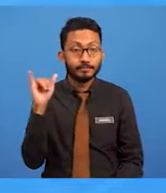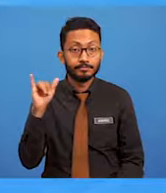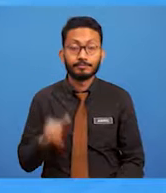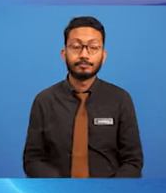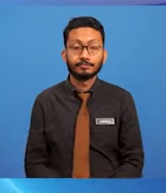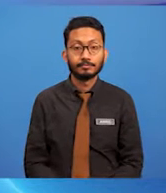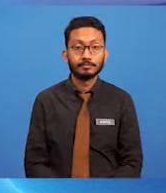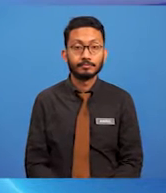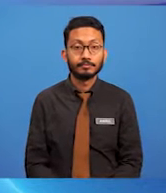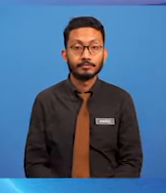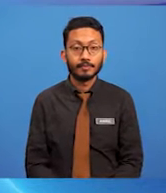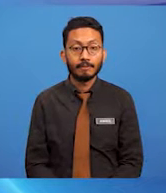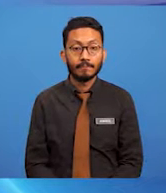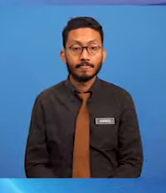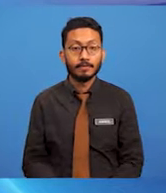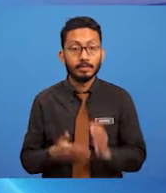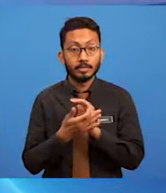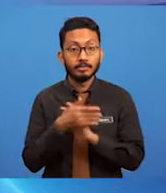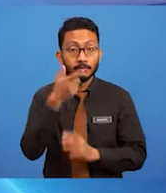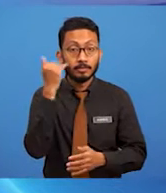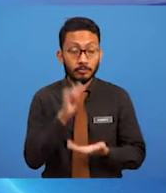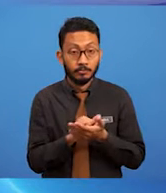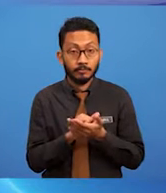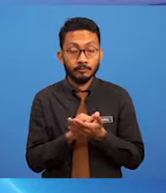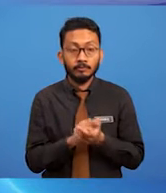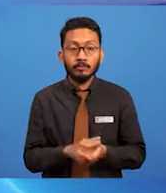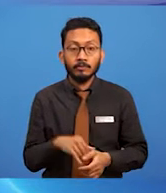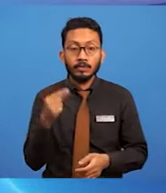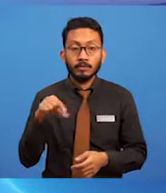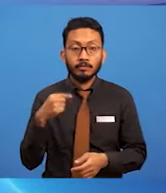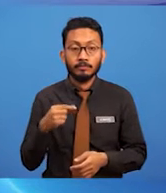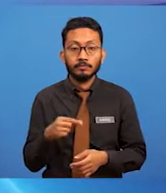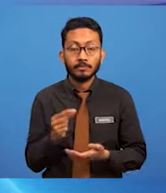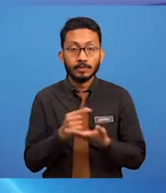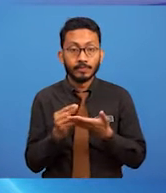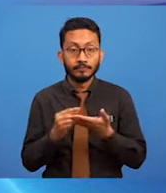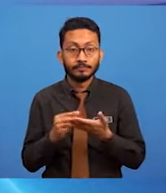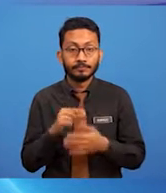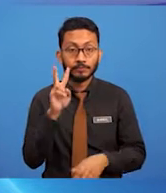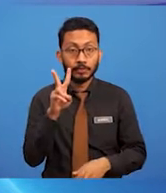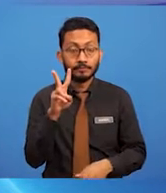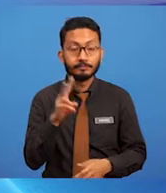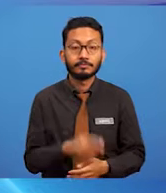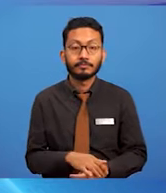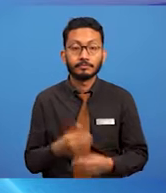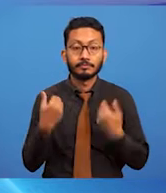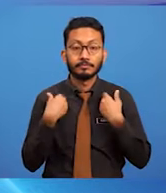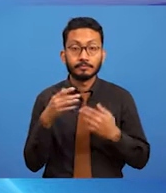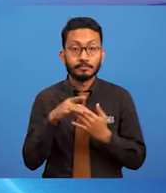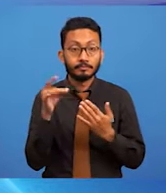Oleh kerana itu grafik vector adalah pilihan yang terbaik